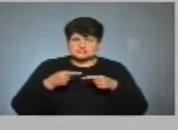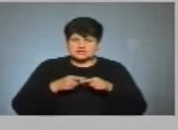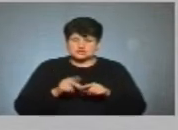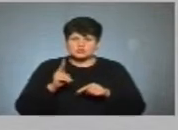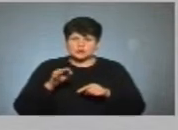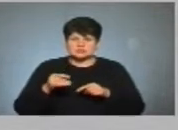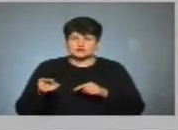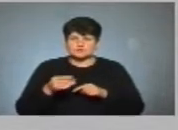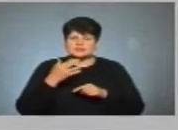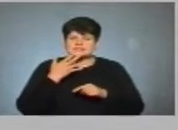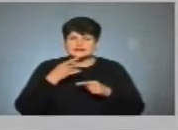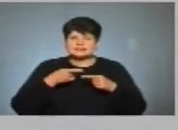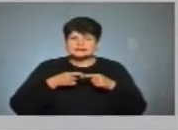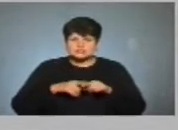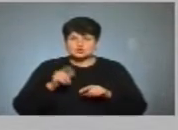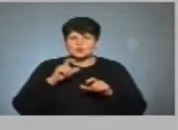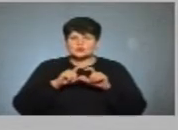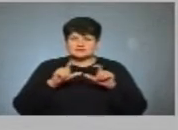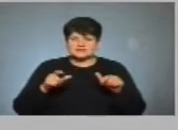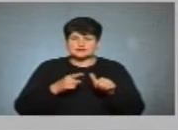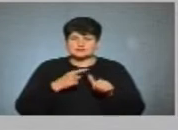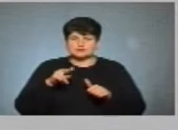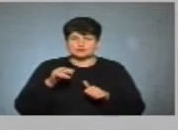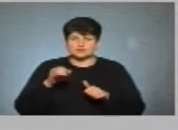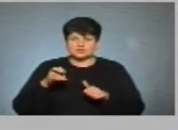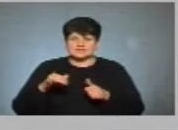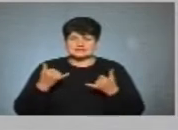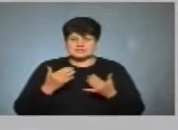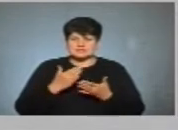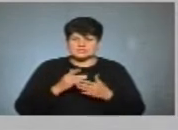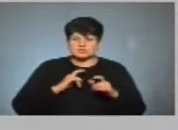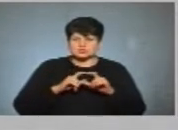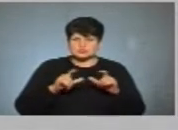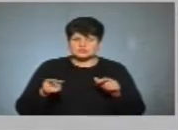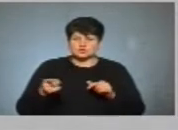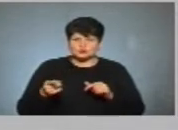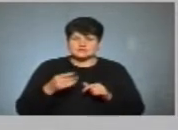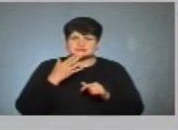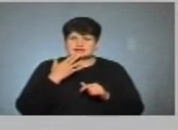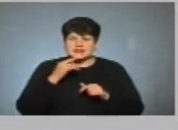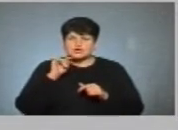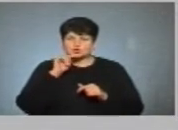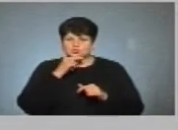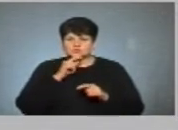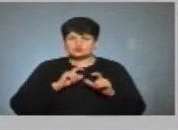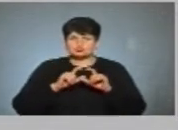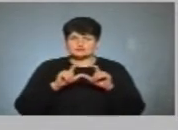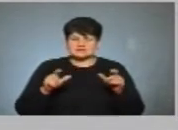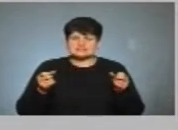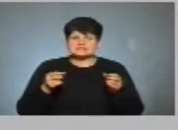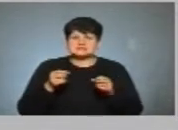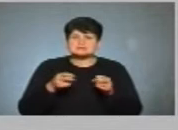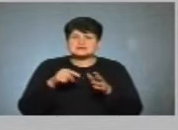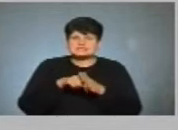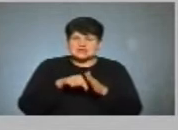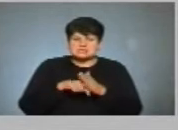Тернопільський національний технічний університет ім. Івана Пулюя. Зараз є студентом Тернопільського національного економічного університету. Спеціальність